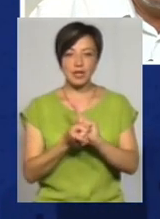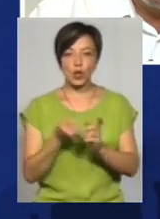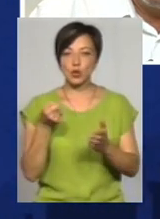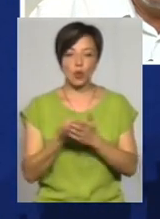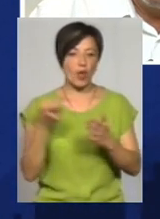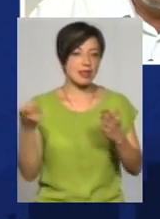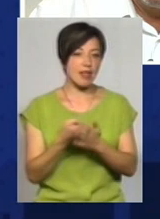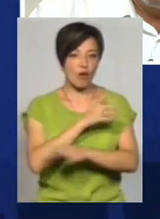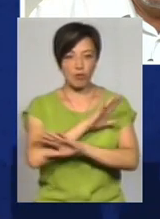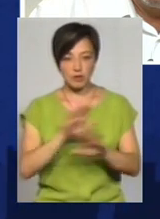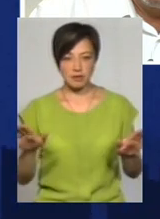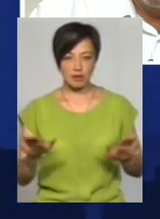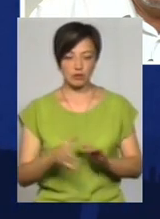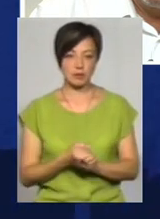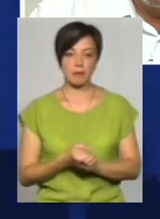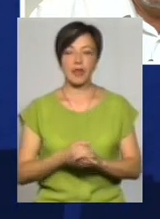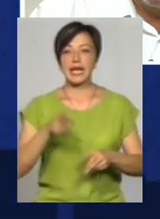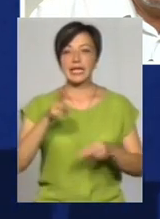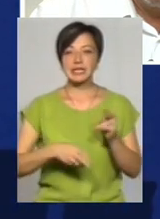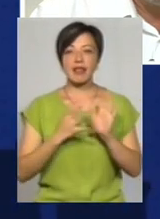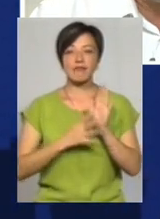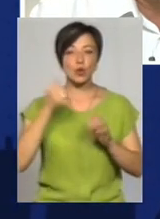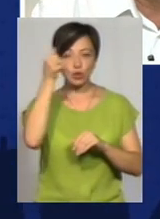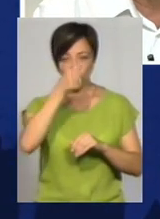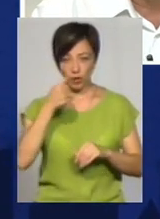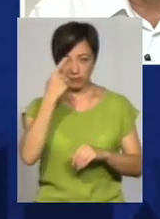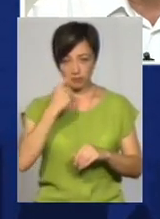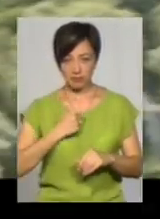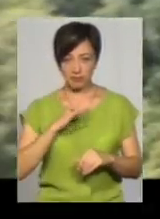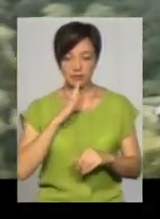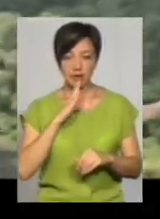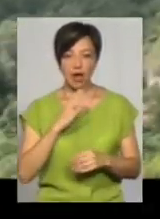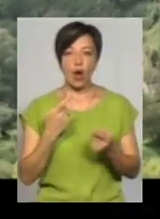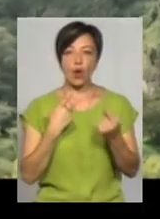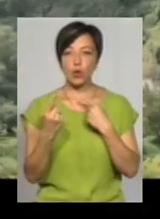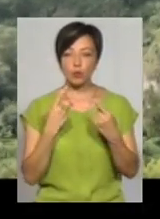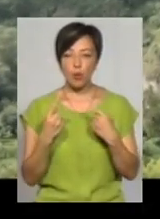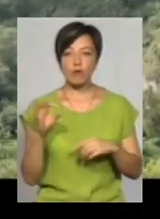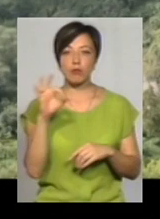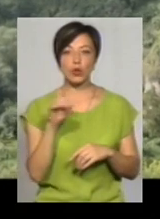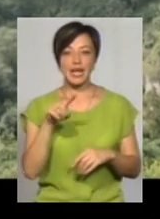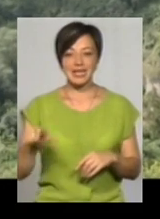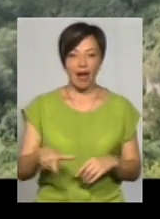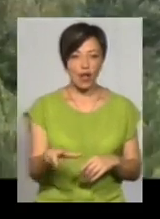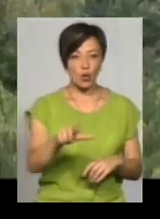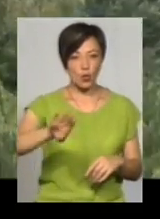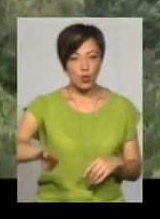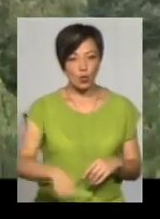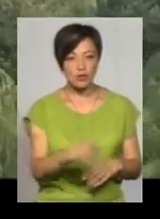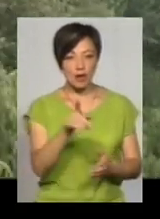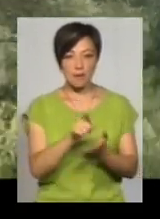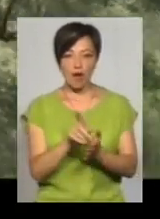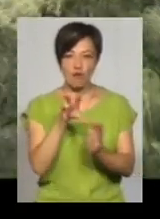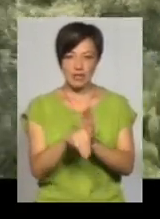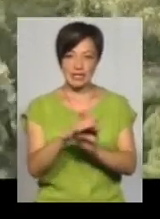невпізнаваності. З кінця 90-х, як повідомила пані Валентина, ведуться розмови про те, що Смотрицький каньйон має увійти до